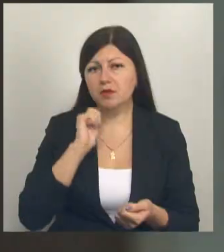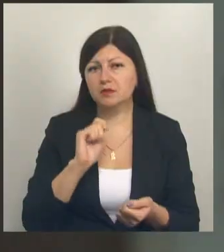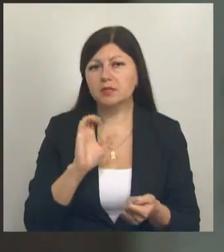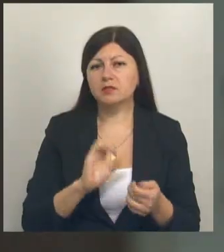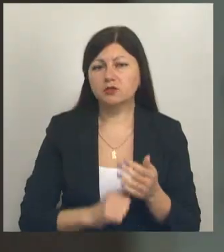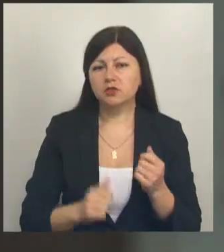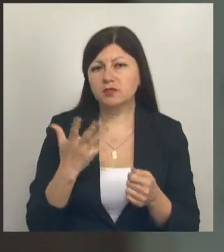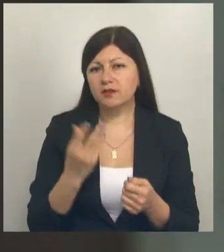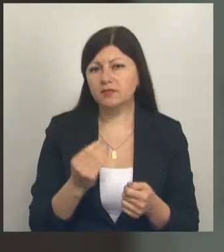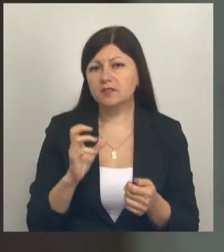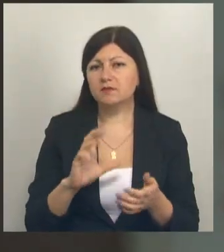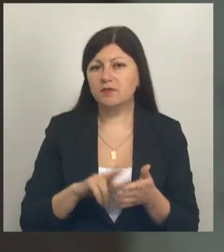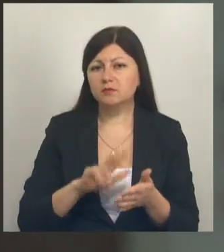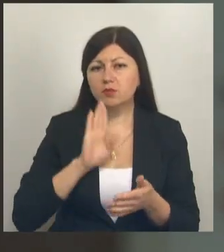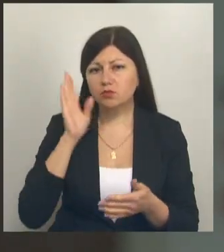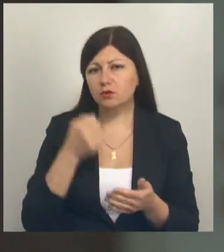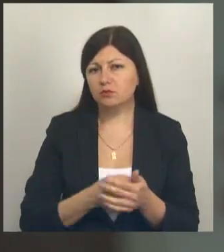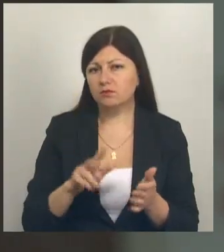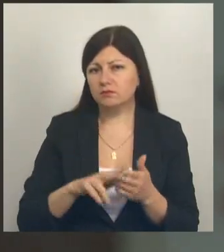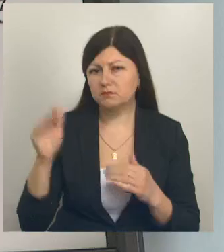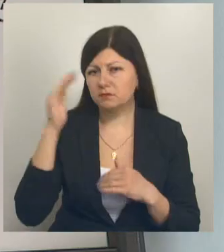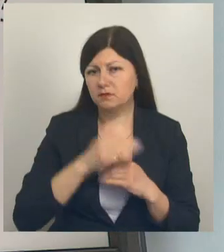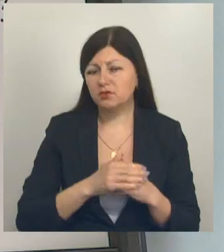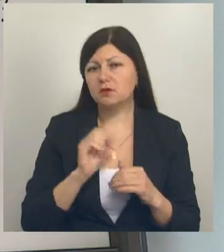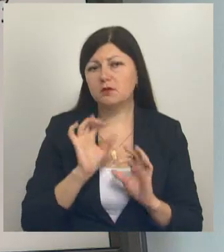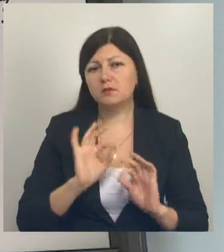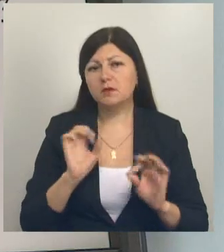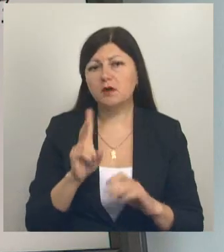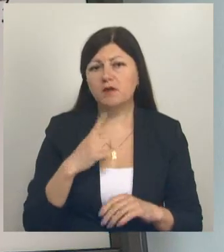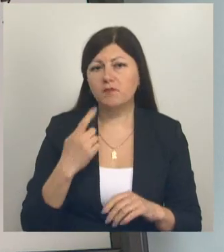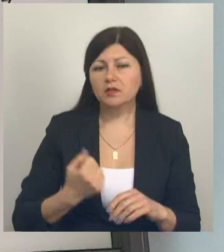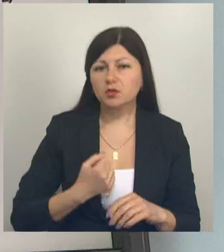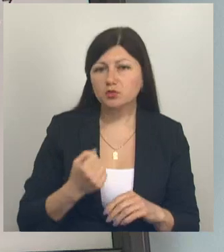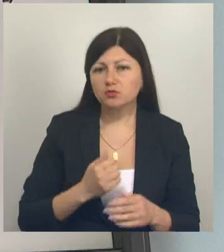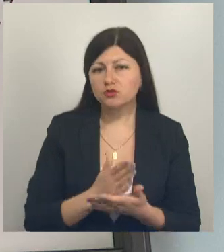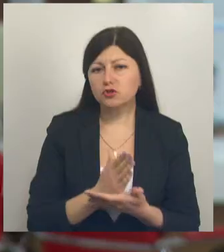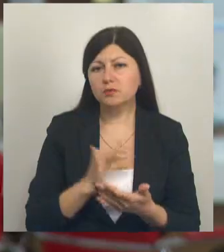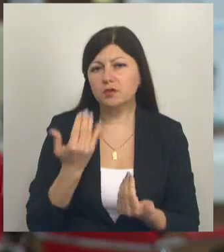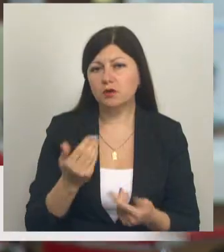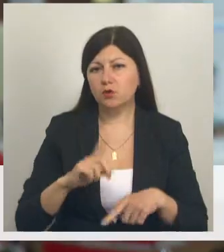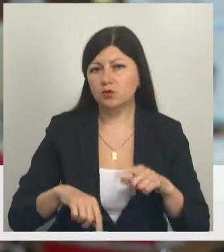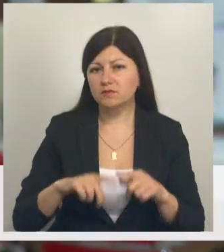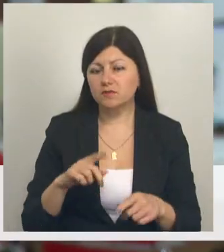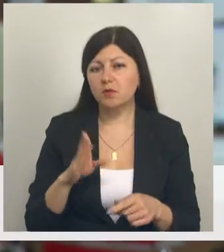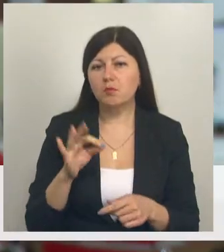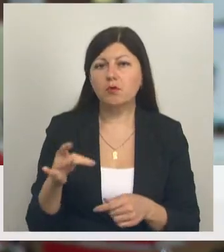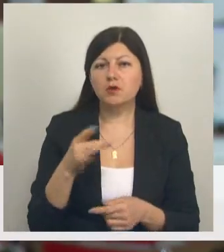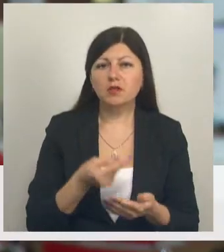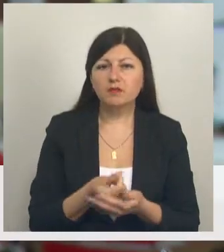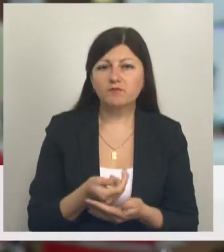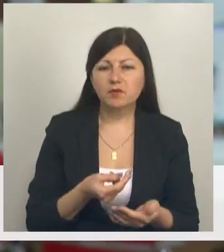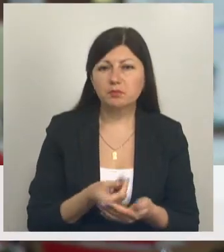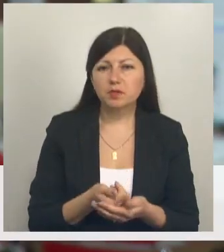8 утра до 20.00 готовы дать пояснение как военнослужащим, так и их родственникам. По региональным выплатам,